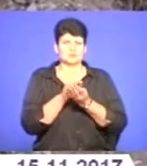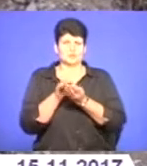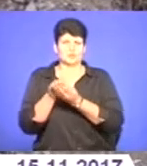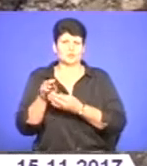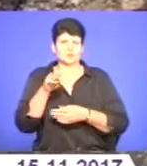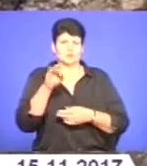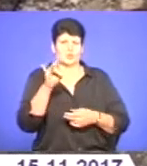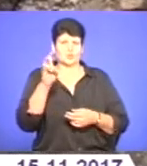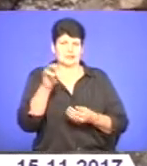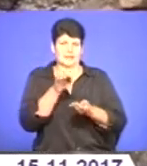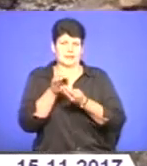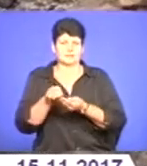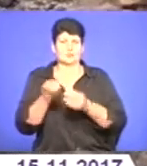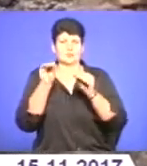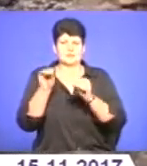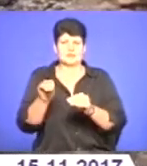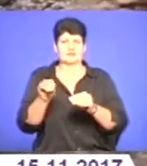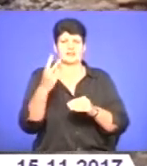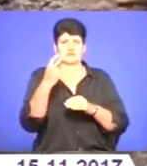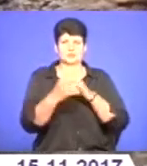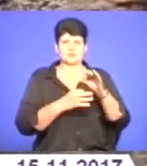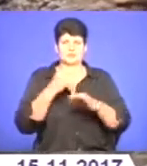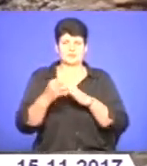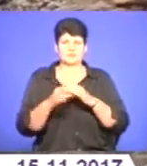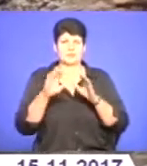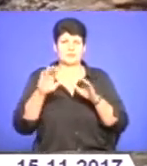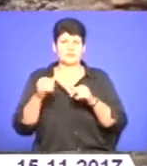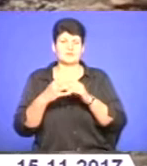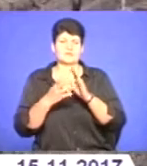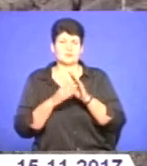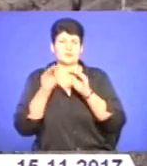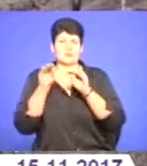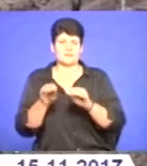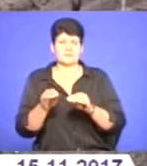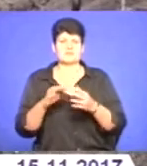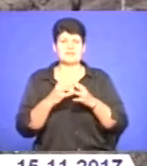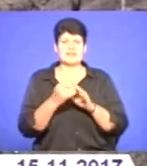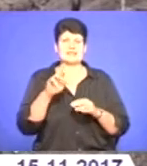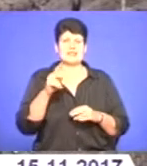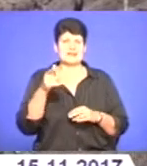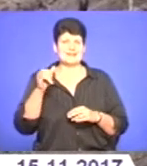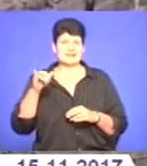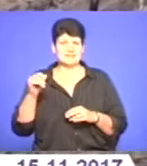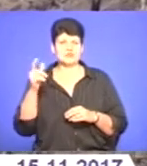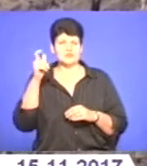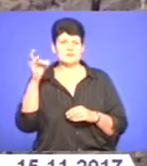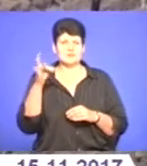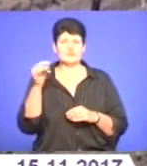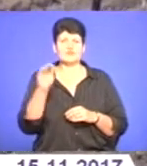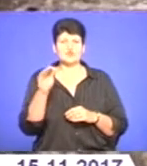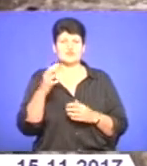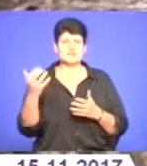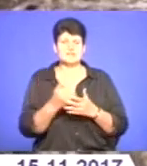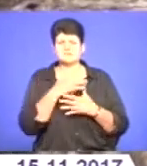похорону. Жертв трагедії поховають на центральному кладовищі міста. Нагадаю, у селі Ягільниця Чертківського району ще у жовтні знайшли